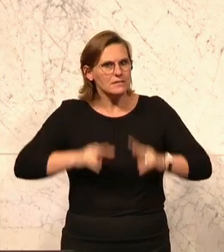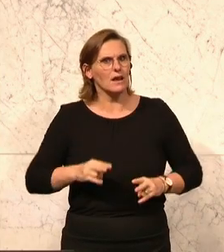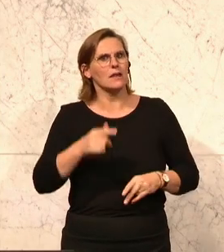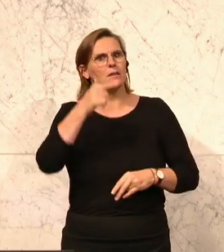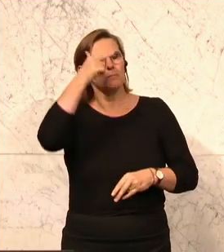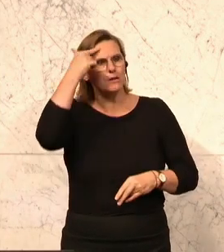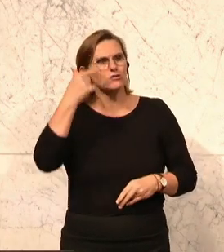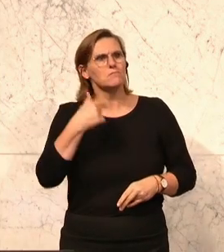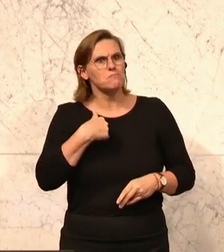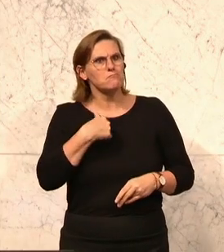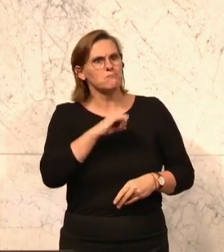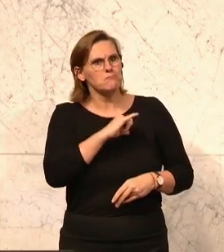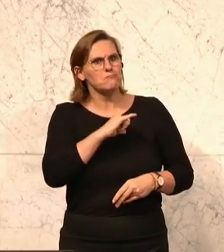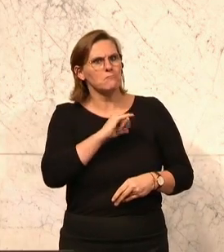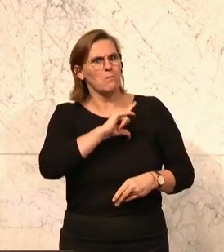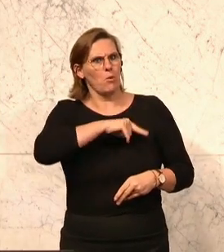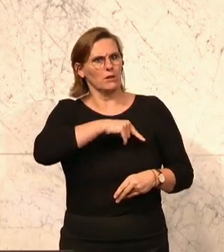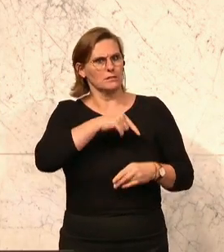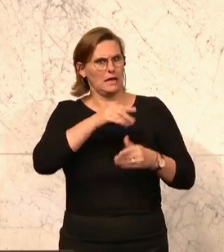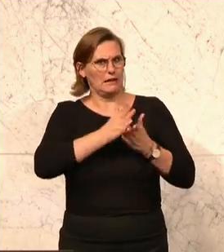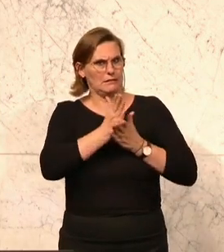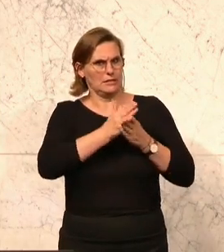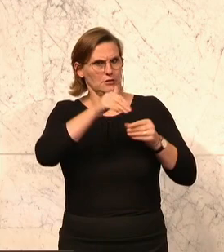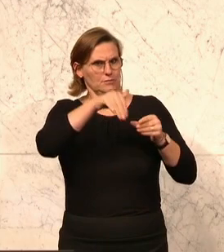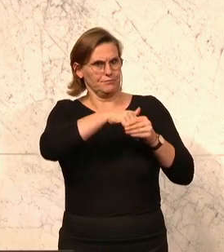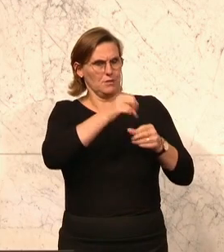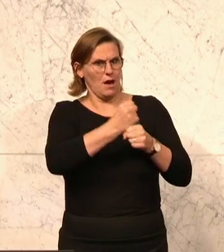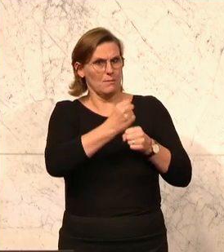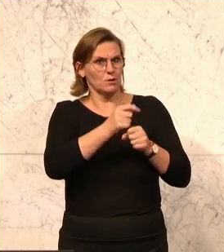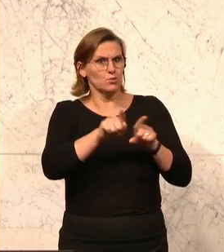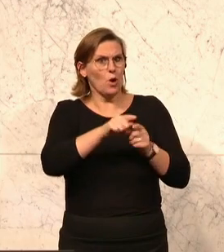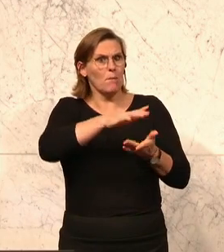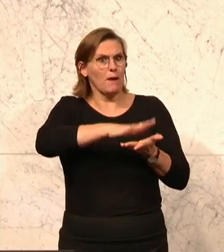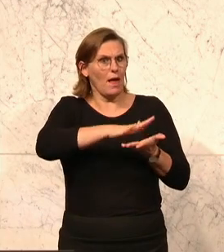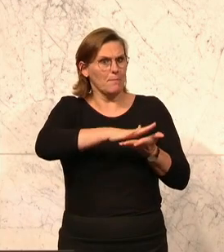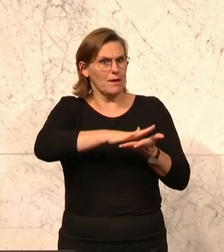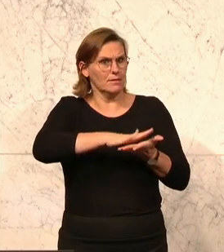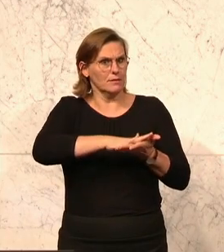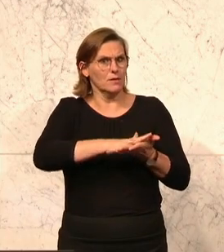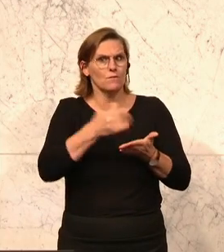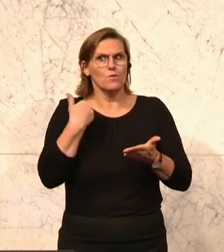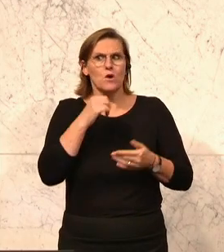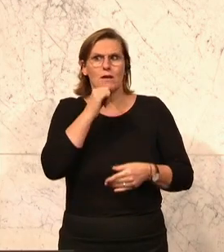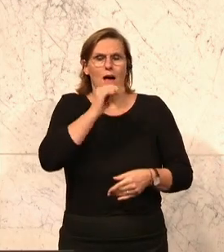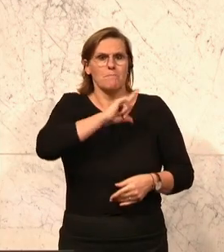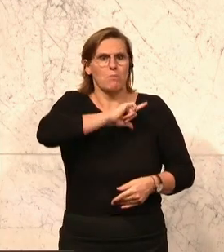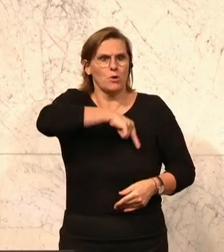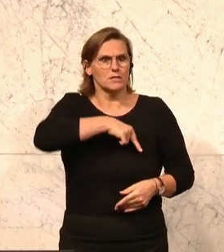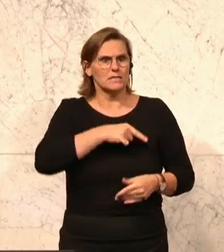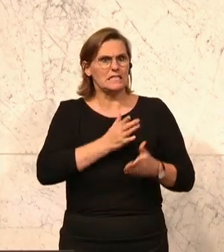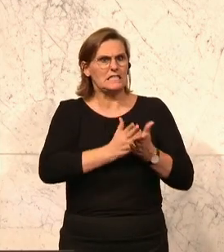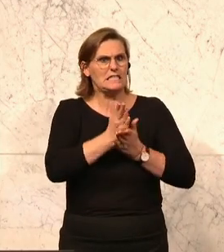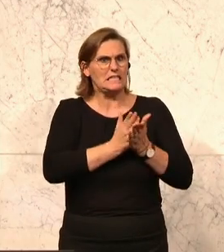wieder melden für den Polizeidienst und dass sie bei uns bleiben. Das ist ein Problem, das ein neues Phänomen ist. Früher hat er kein Polizist während seiner Dienstzeit